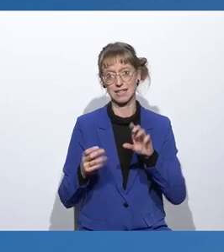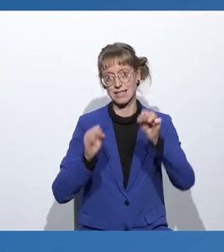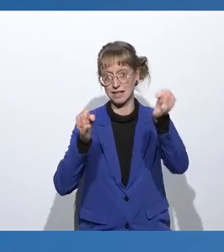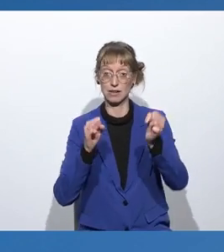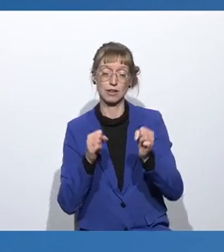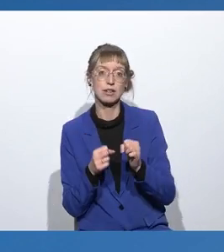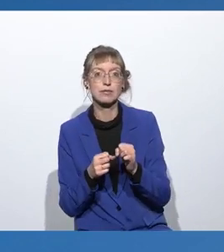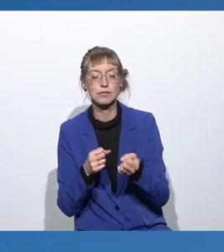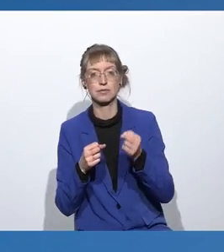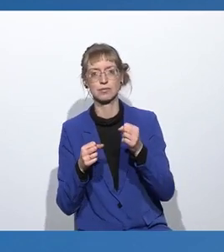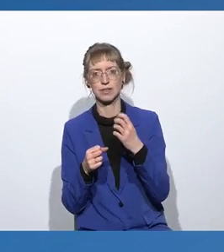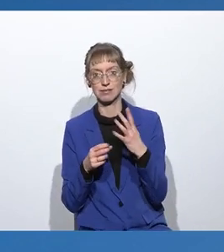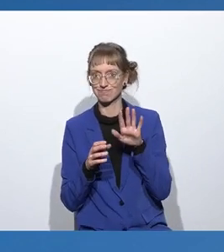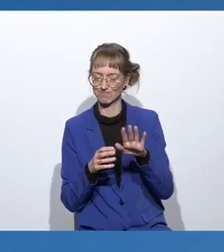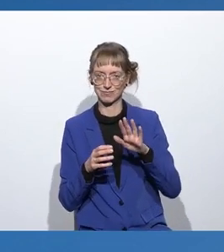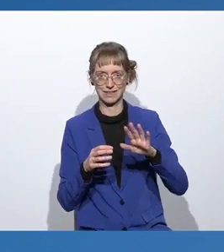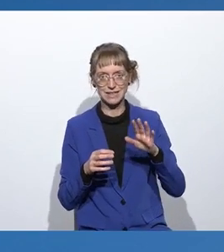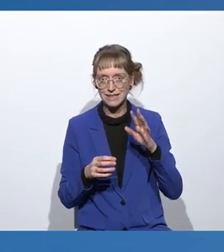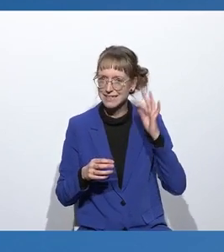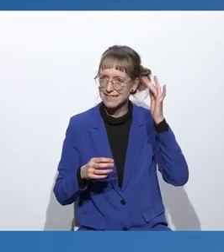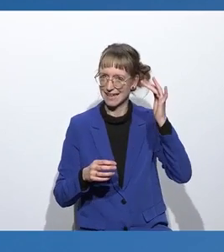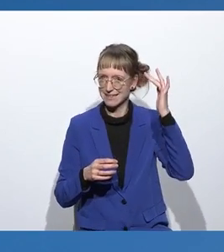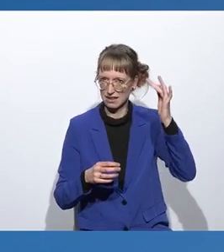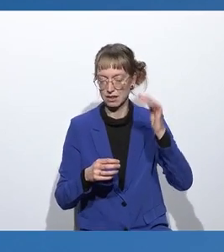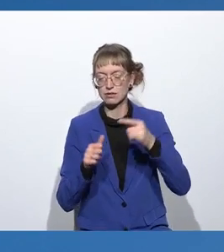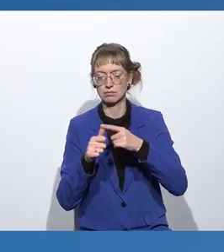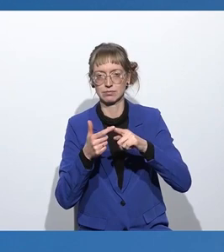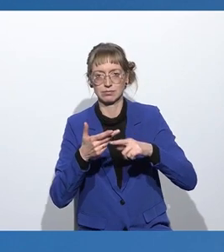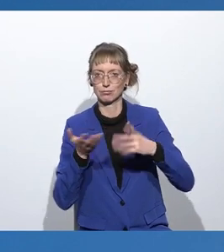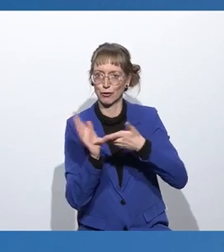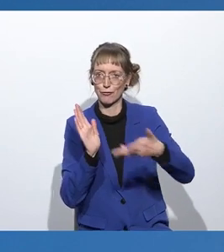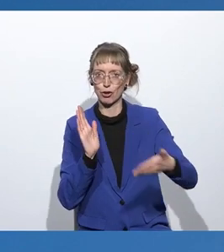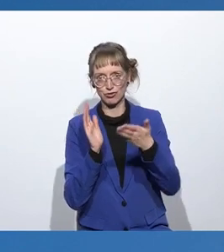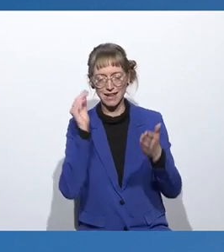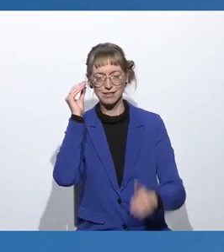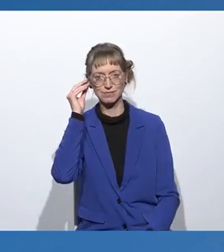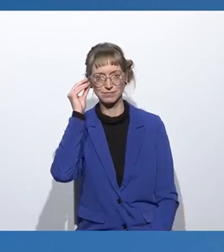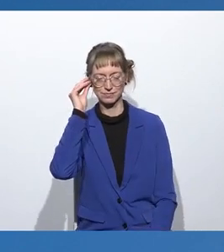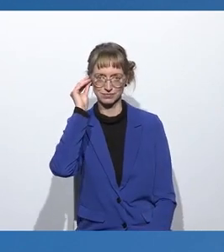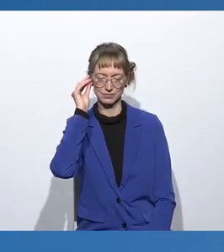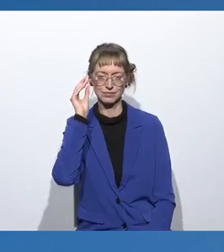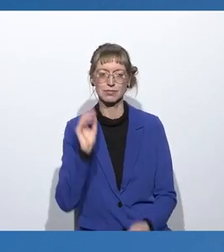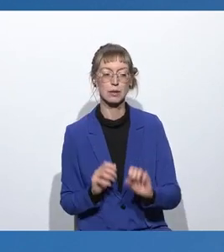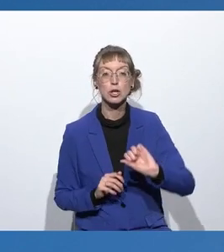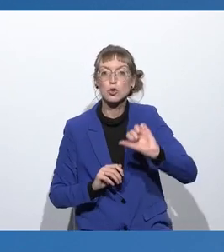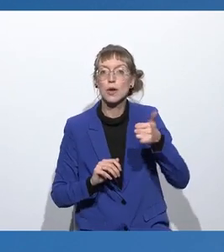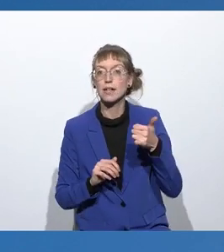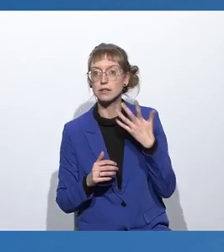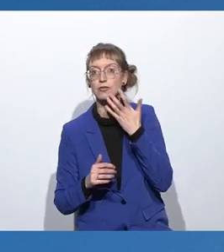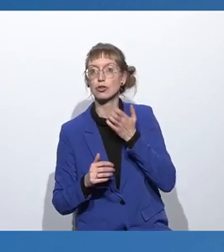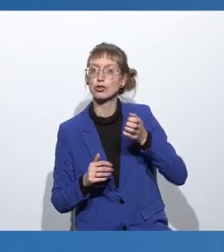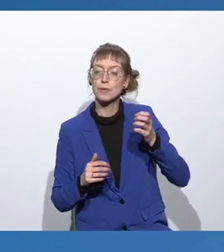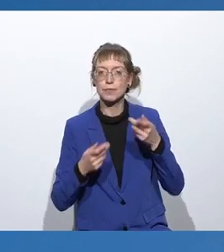einen verantwortungsvollen Umgang mit Daten einmal vorstellen. Zunächst möchten wir aber die